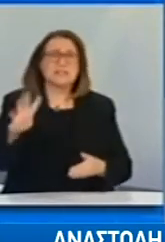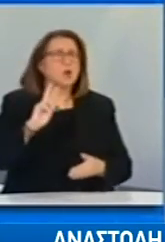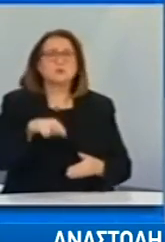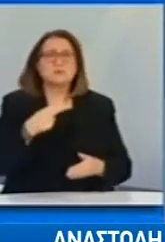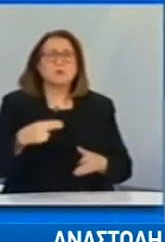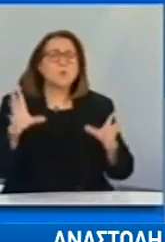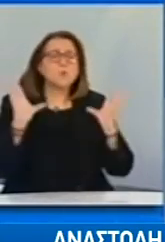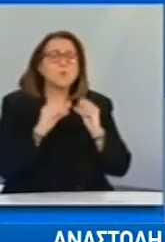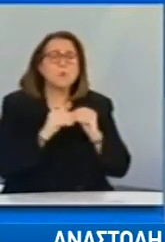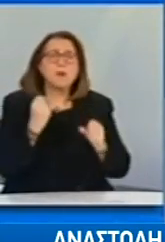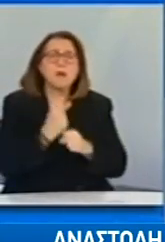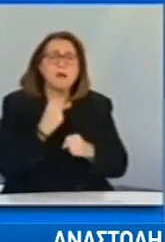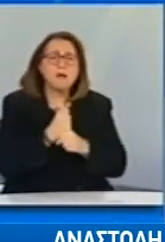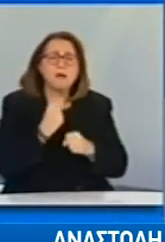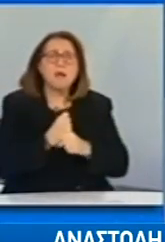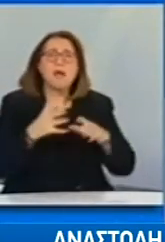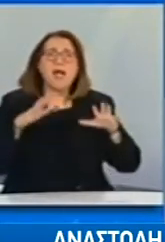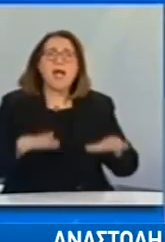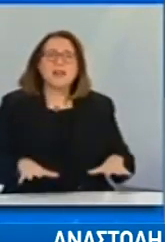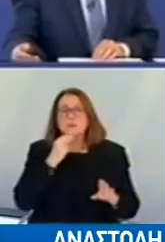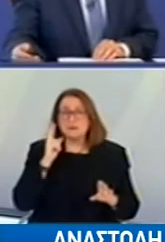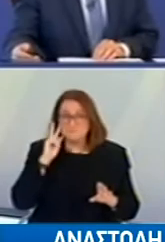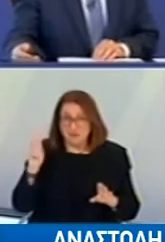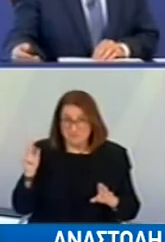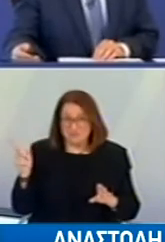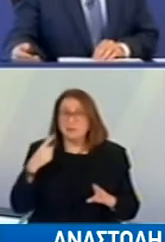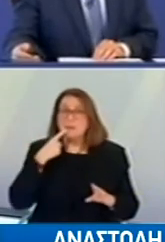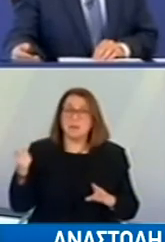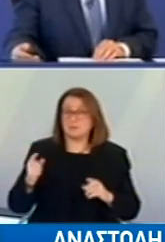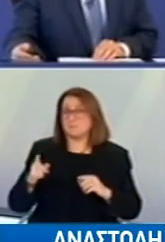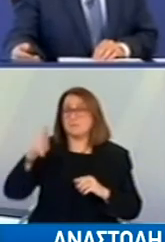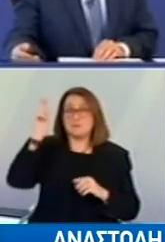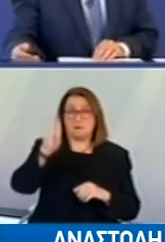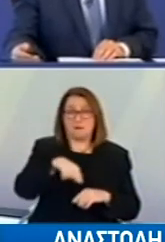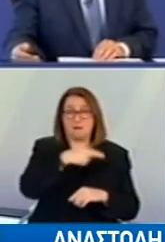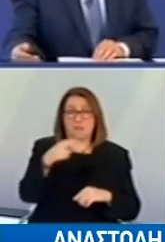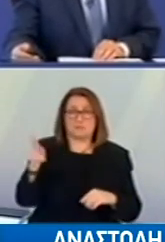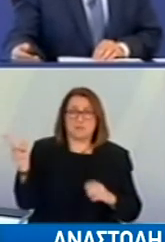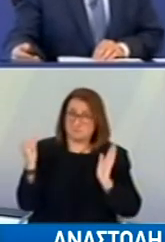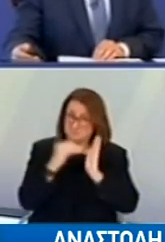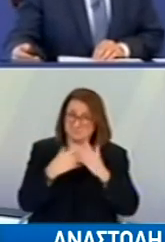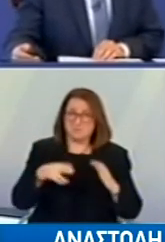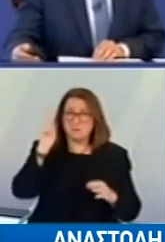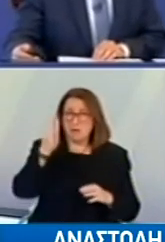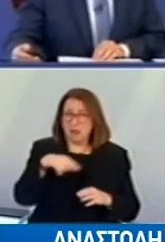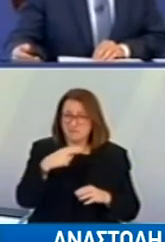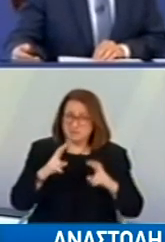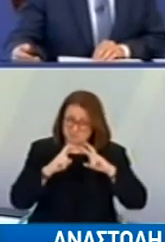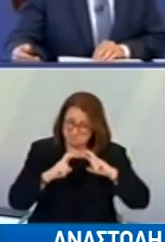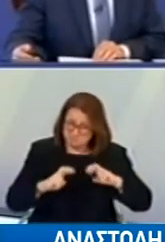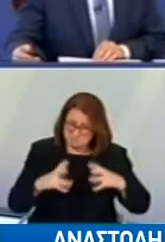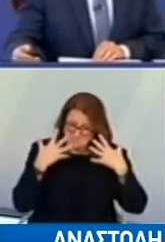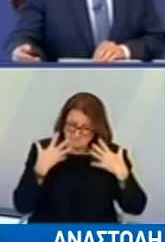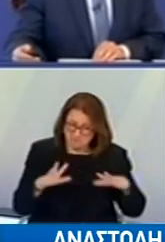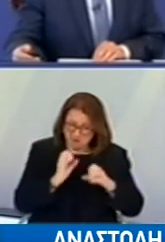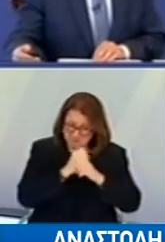σε μη επιδοτούμενους μακροχρόνια ανέργους. Τα fake news μπορεί να επηρεάσουν τη στάση του κόσμου σε ό,τι αφορά τη διασπορά